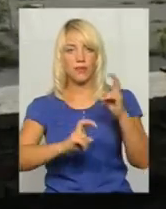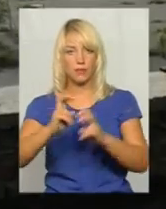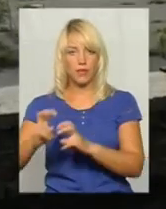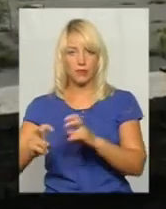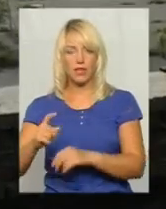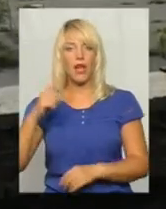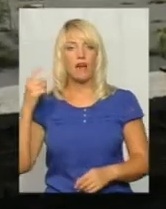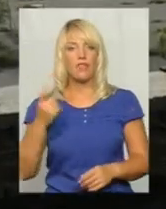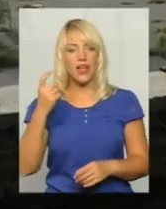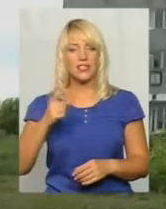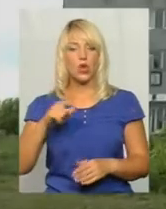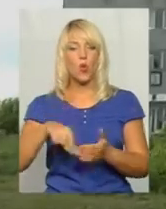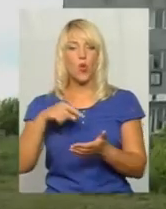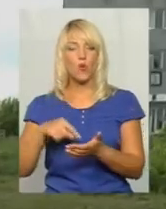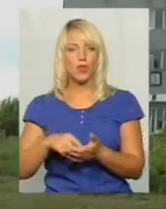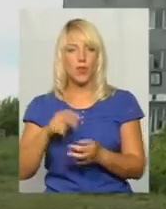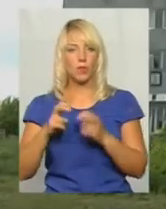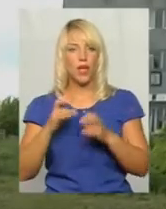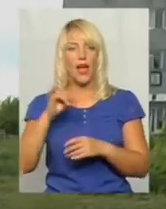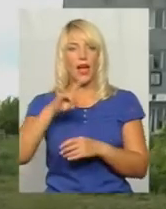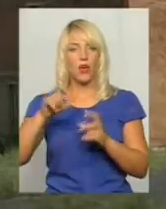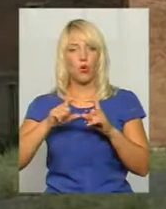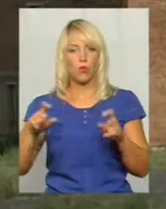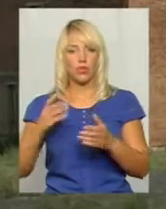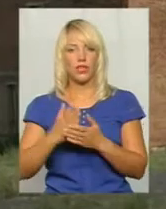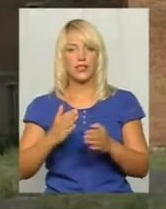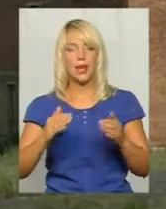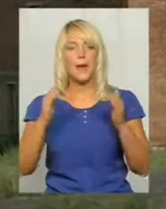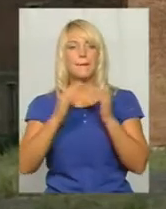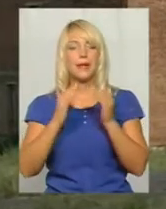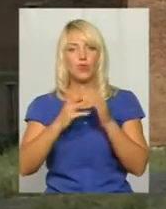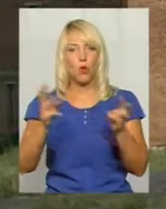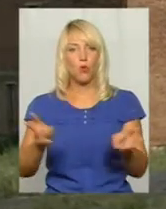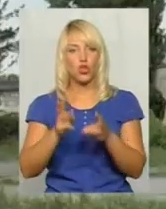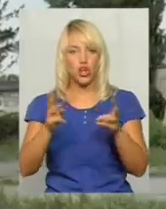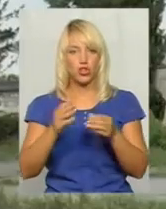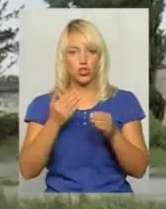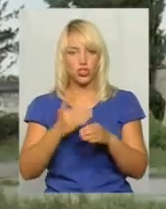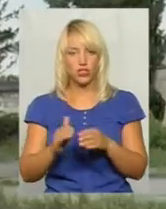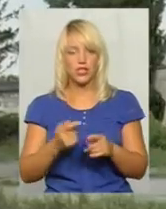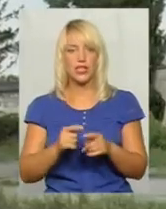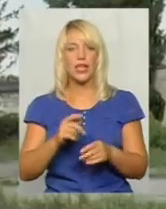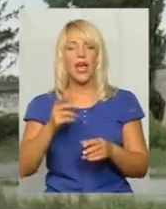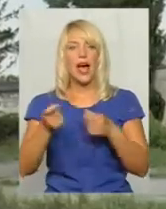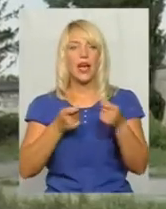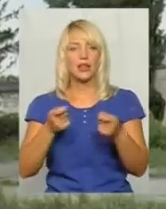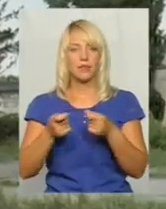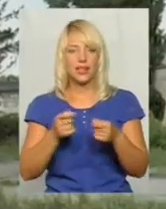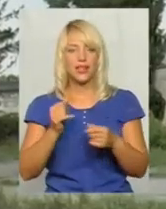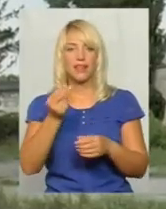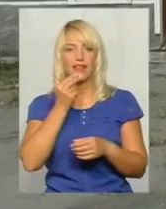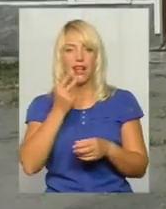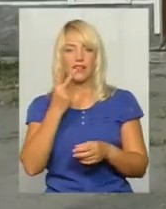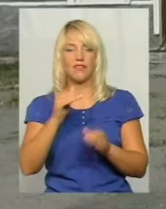Власне, комунальному підприємству аеропорт належить приміщення пожежної частини, недобудови для адмінперсоналу та їдальні, два